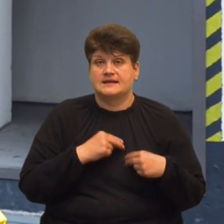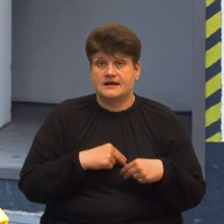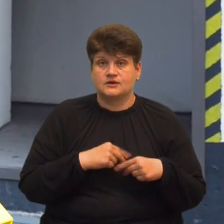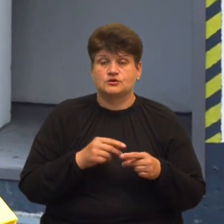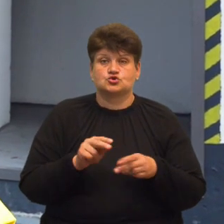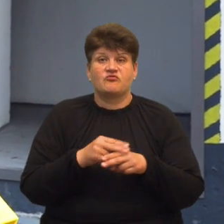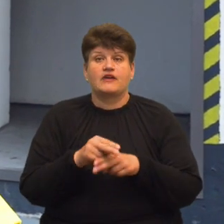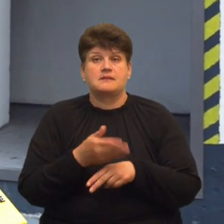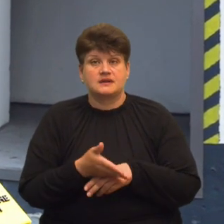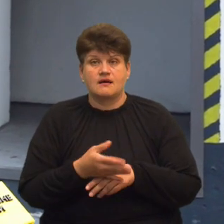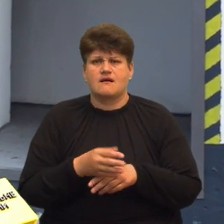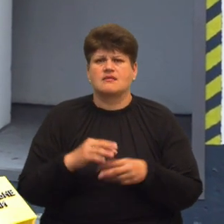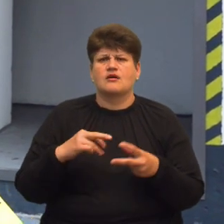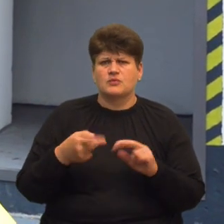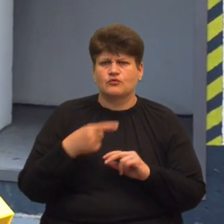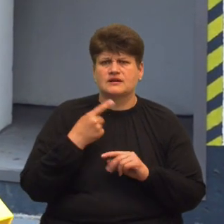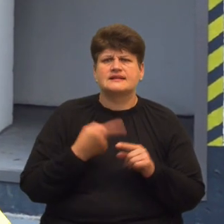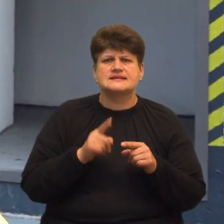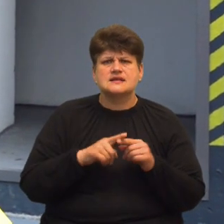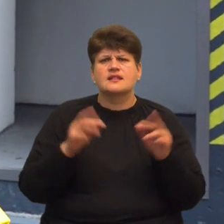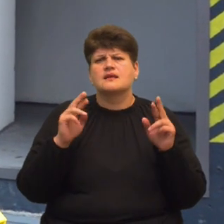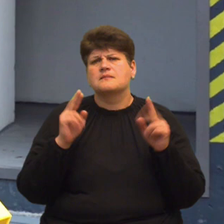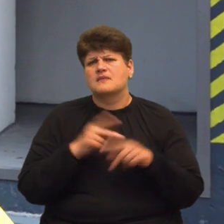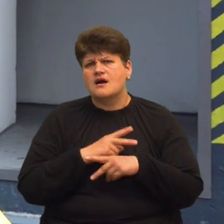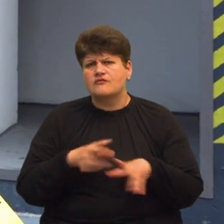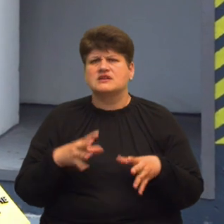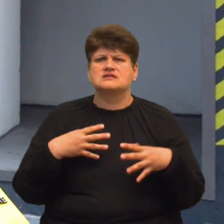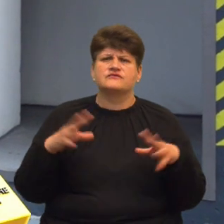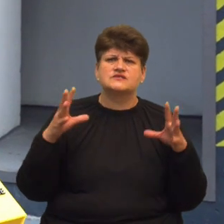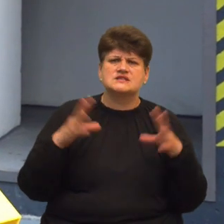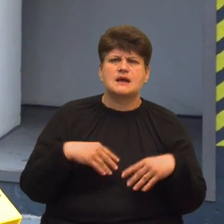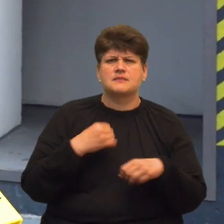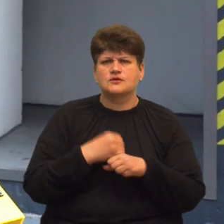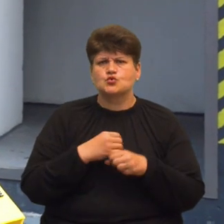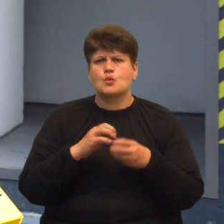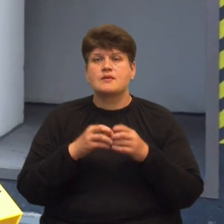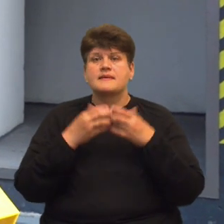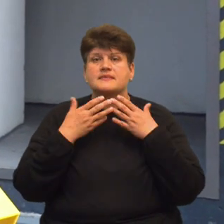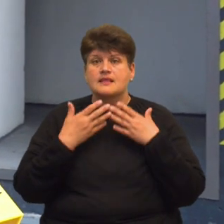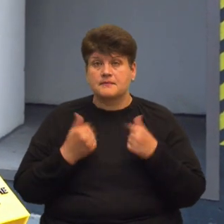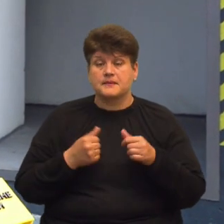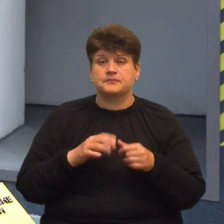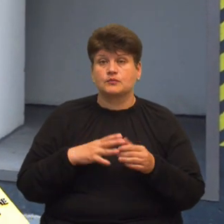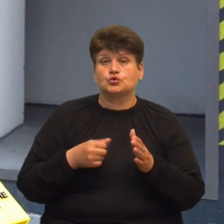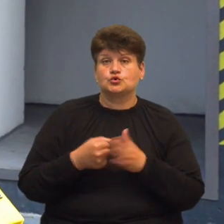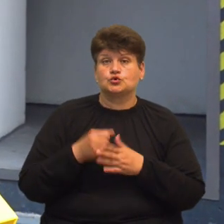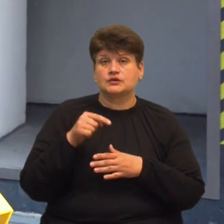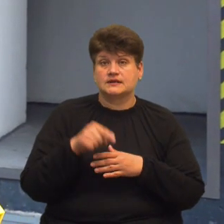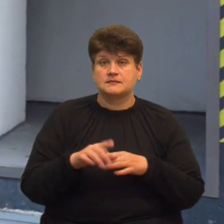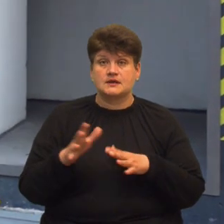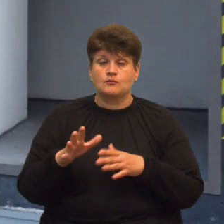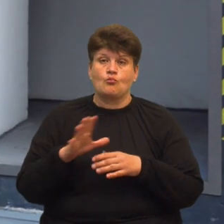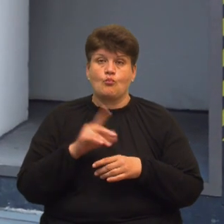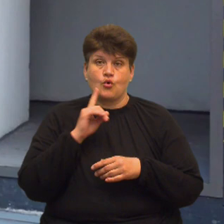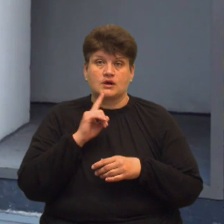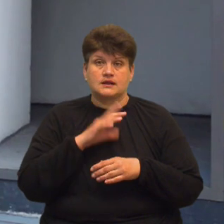виправити, а навпаки казала, що це не завжди правда, в нас все працює, проблеми немає. І це було аж доти, доки, на жаль, не сталися трагічних подій в Києві,